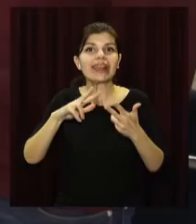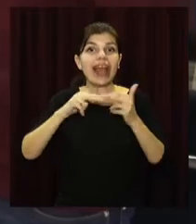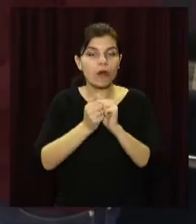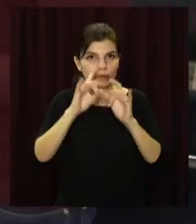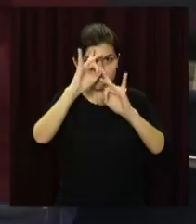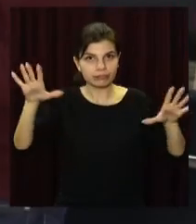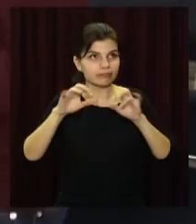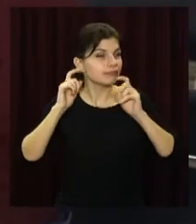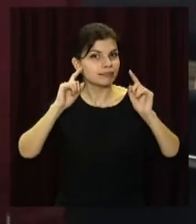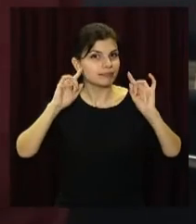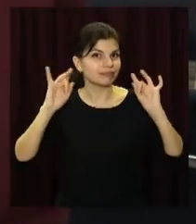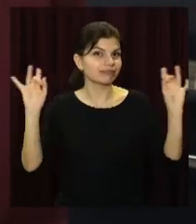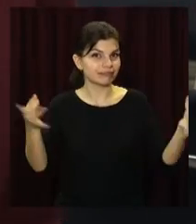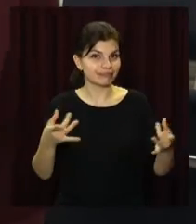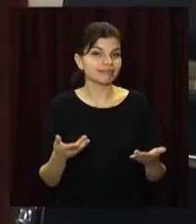Що це не був.